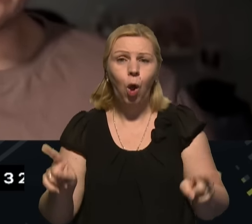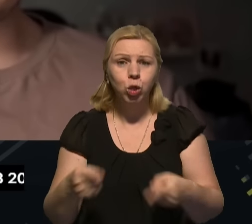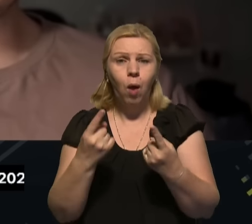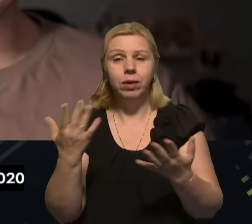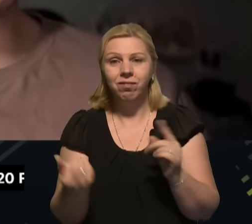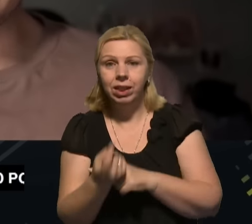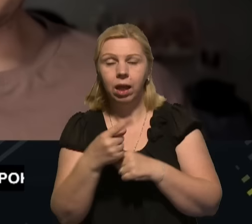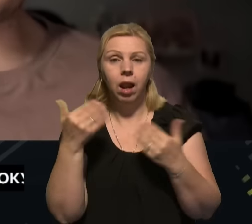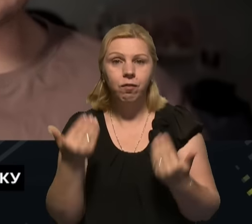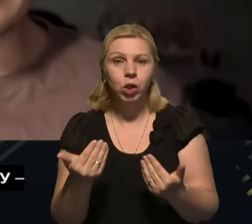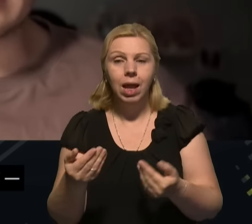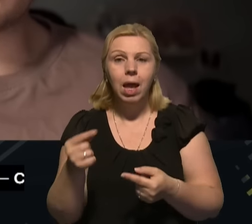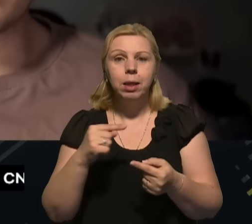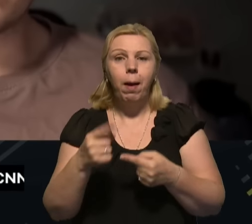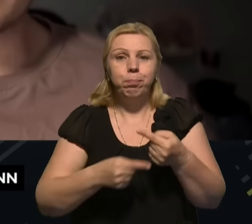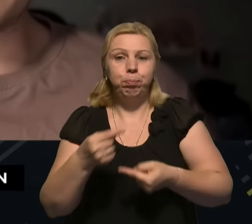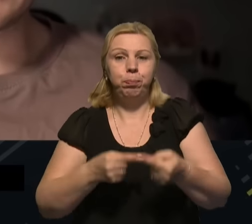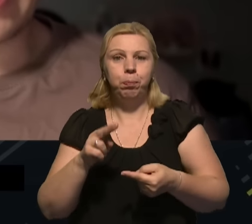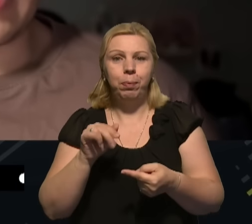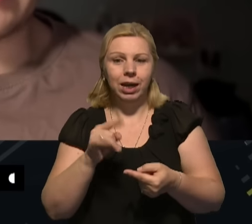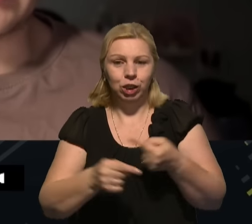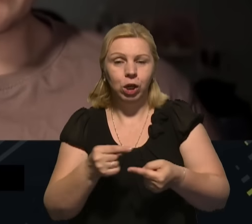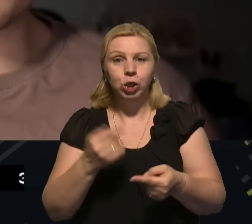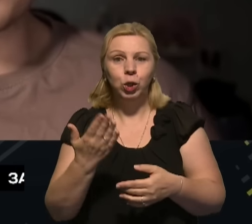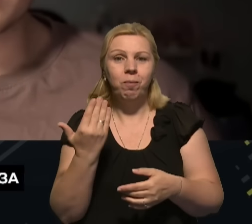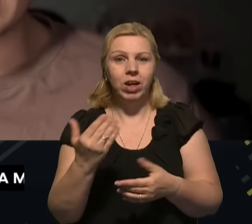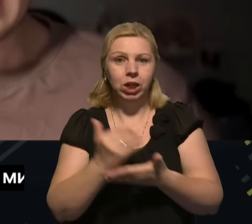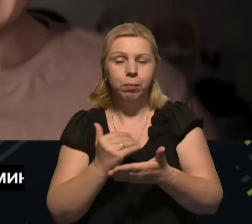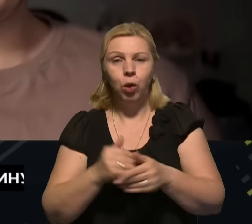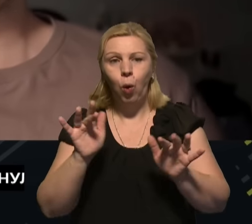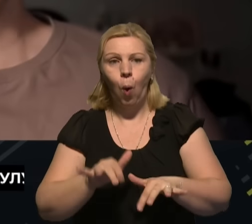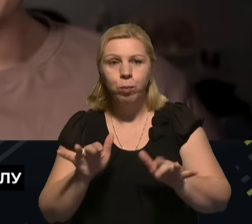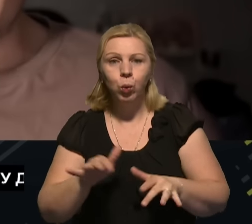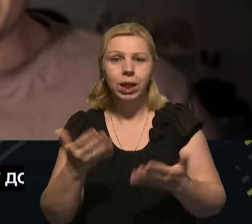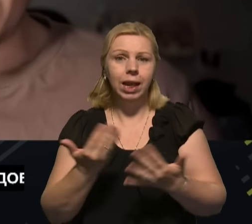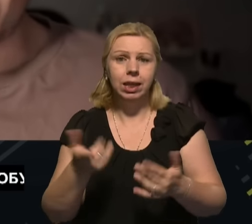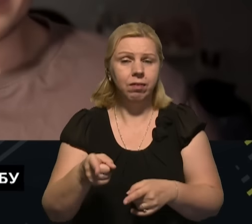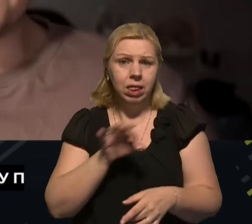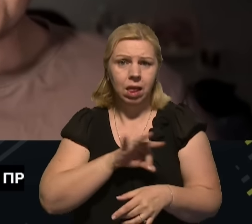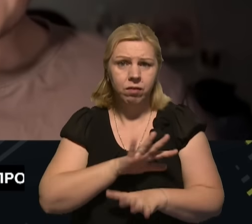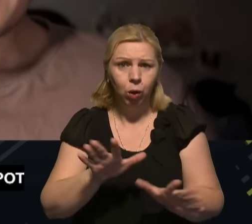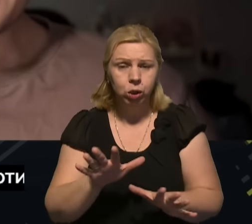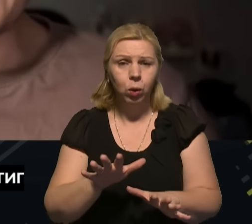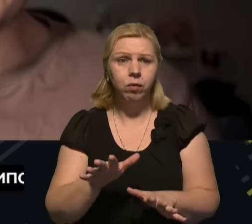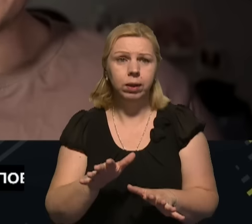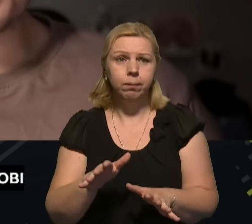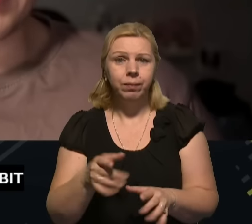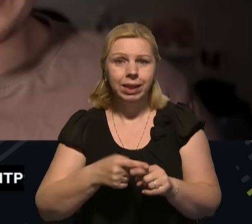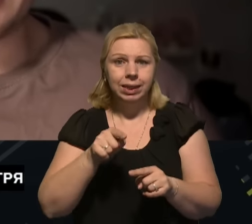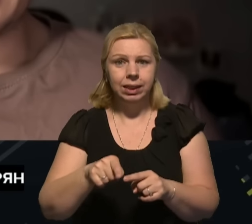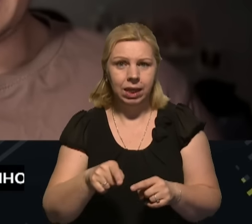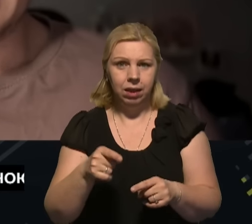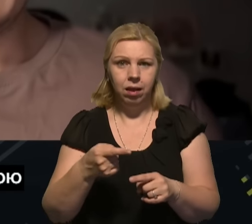виникають, вони все ж таки потрібні для того, щоб ваші системи, комп'ютери, якщо ви не використовуєте ці